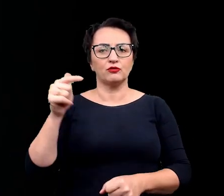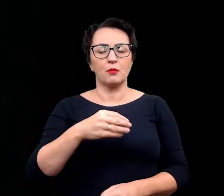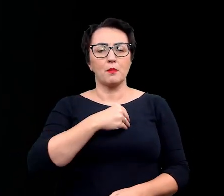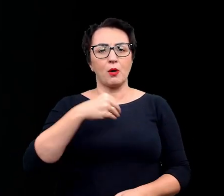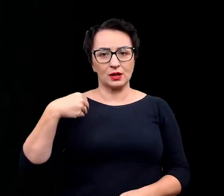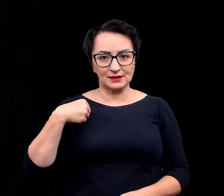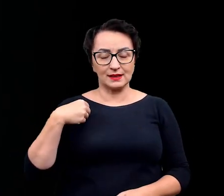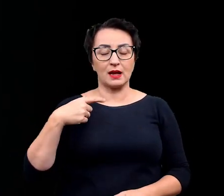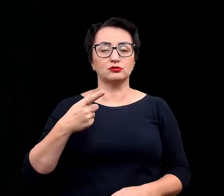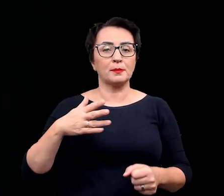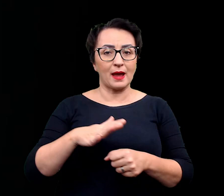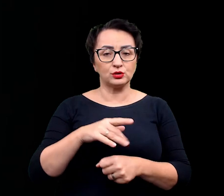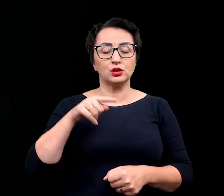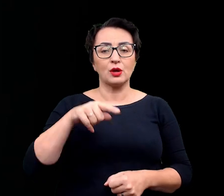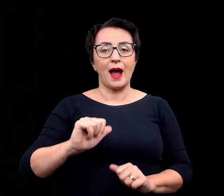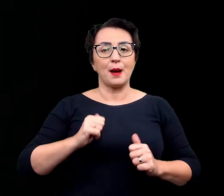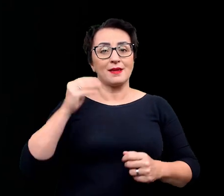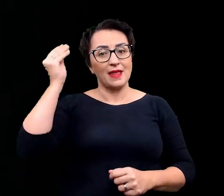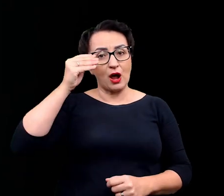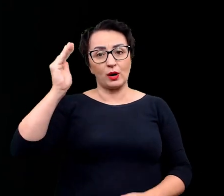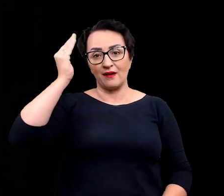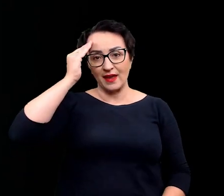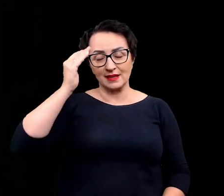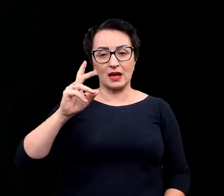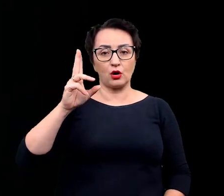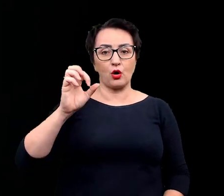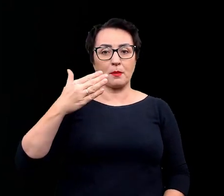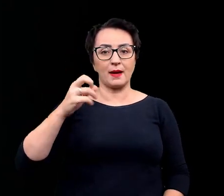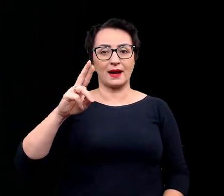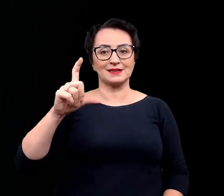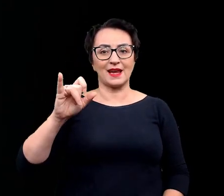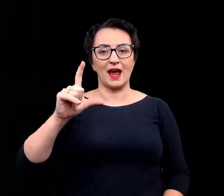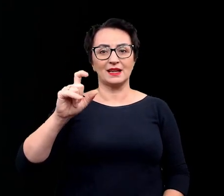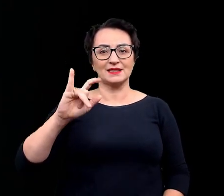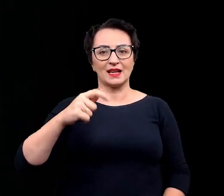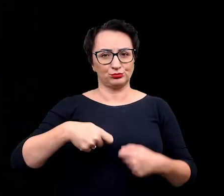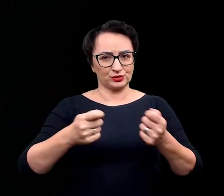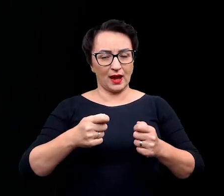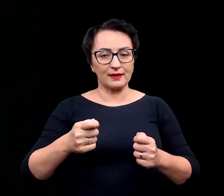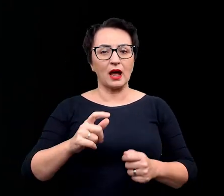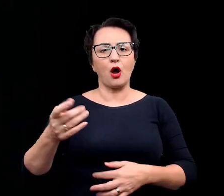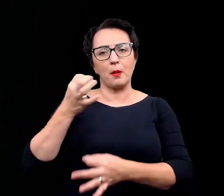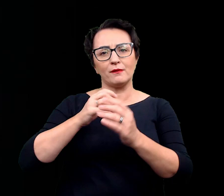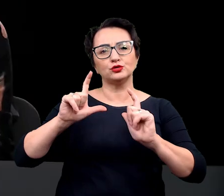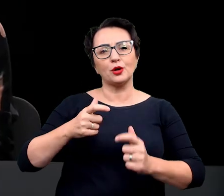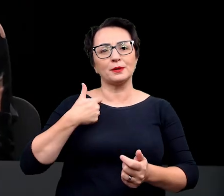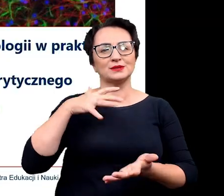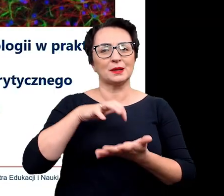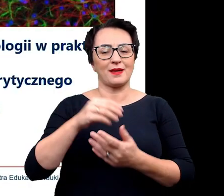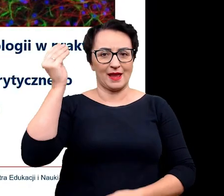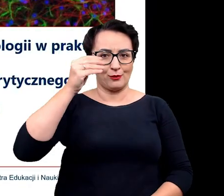komercjalizować, przedstawi nam, czym się zajmowała naukowo. Marcelino, bardzo Cię gorąco zapraszam.